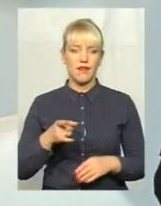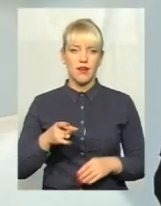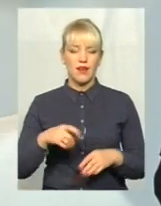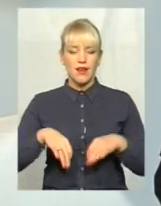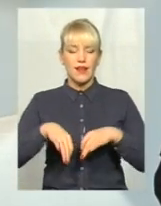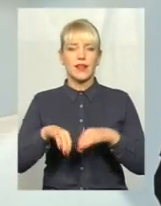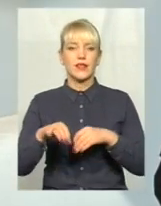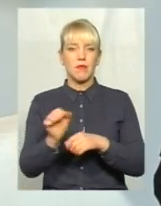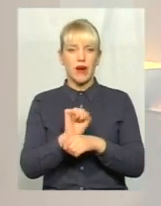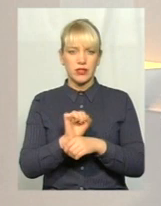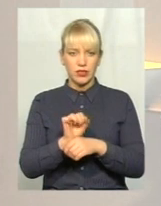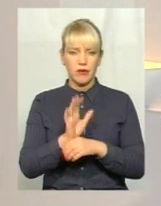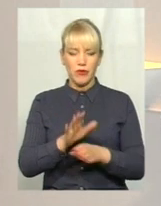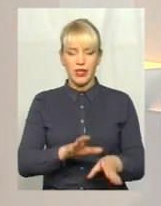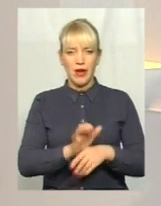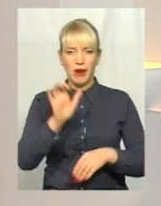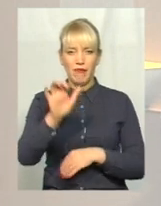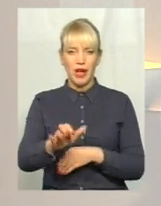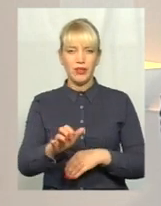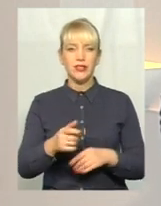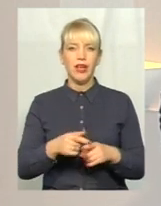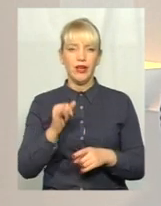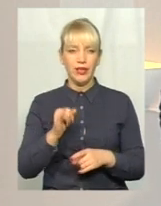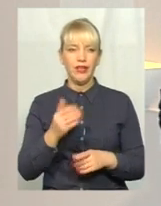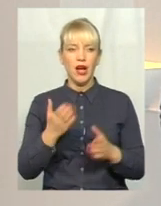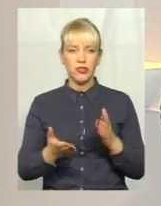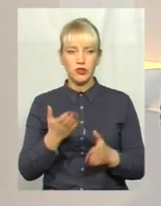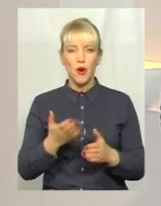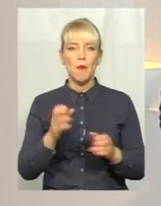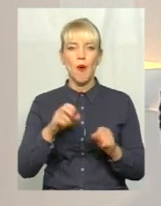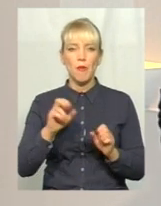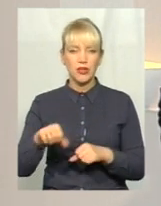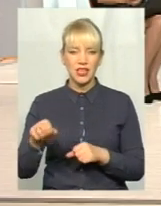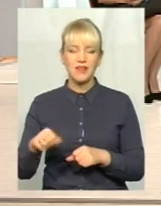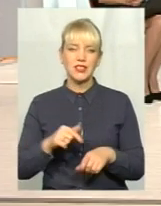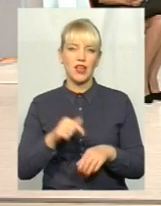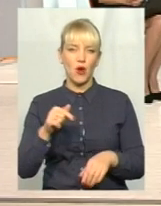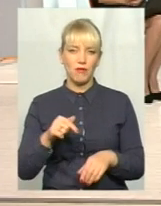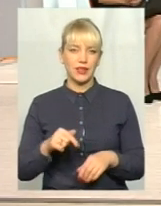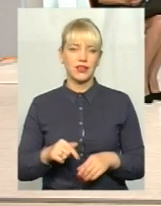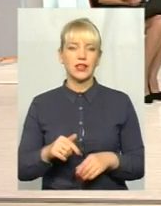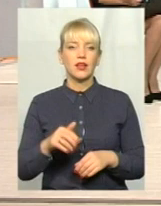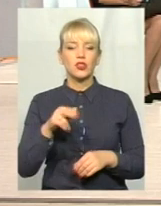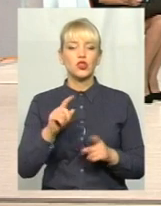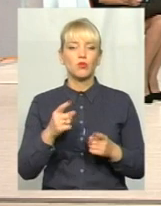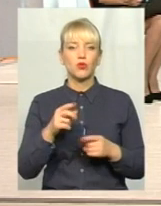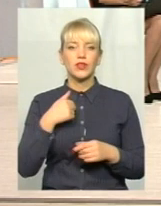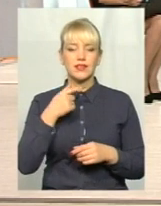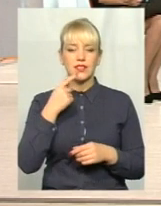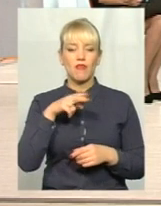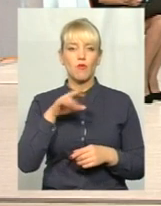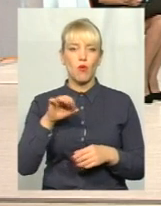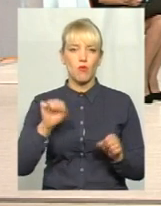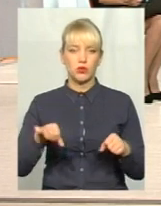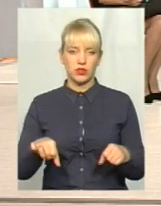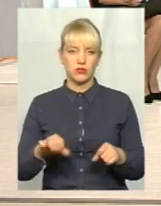працює в цьому квадраті, в місті Хмельницькому. І якщо по можливості реагувати, я маю на увазі, по можливості, чому я так сказав, можливості,